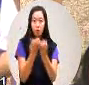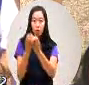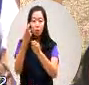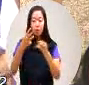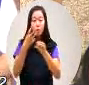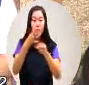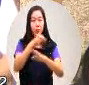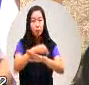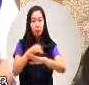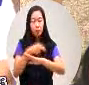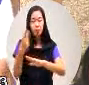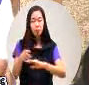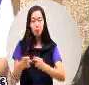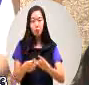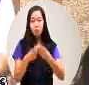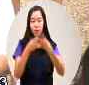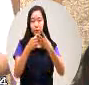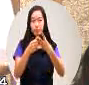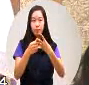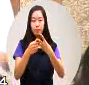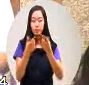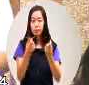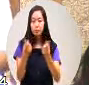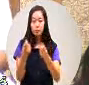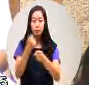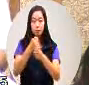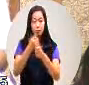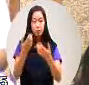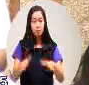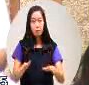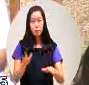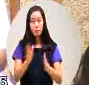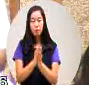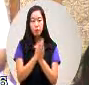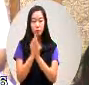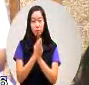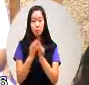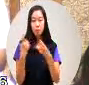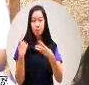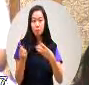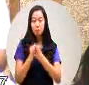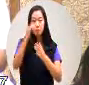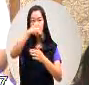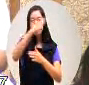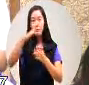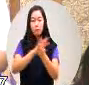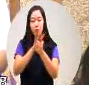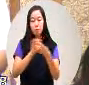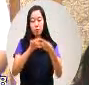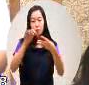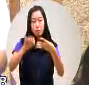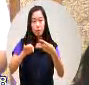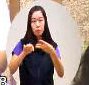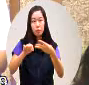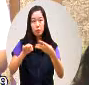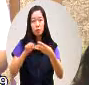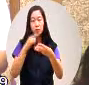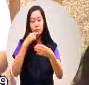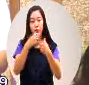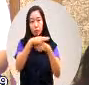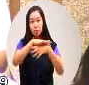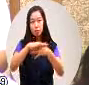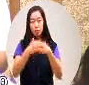计划第三个我们也做了这个桃园区的高山爱玉子宝山野生茶跟红肉里